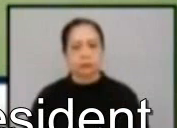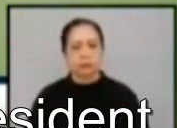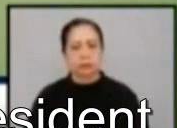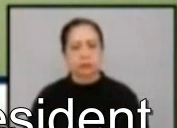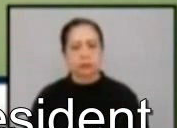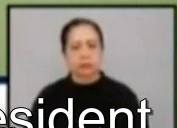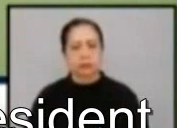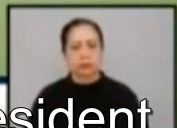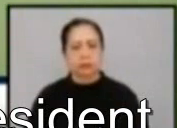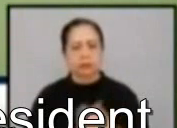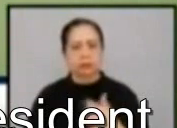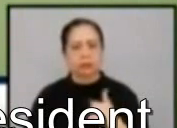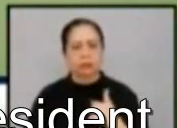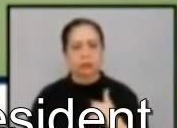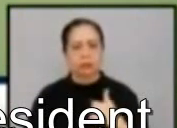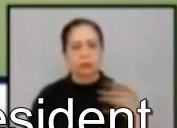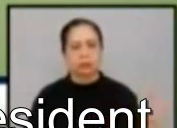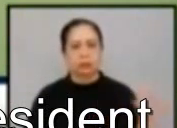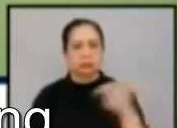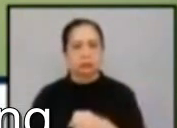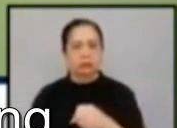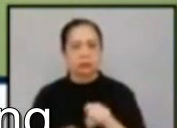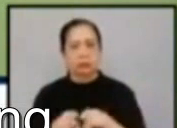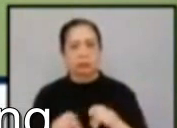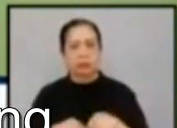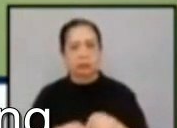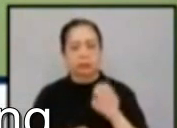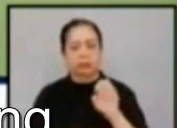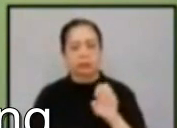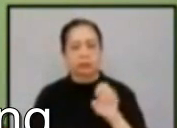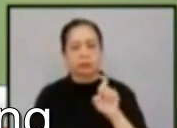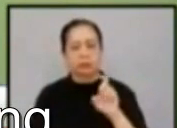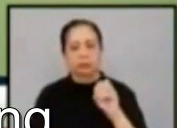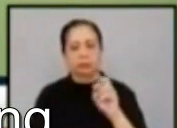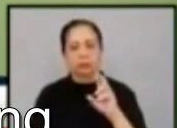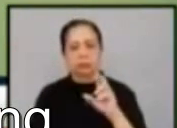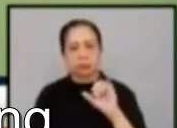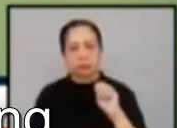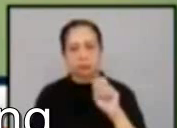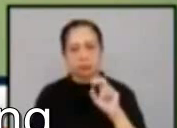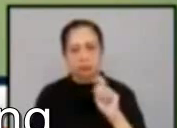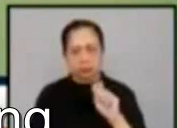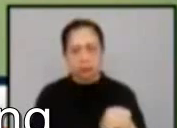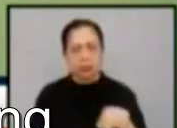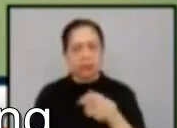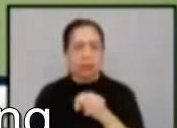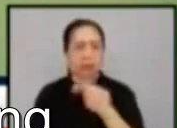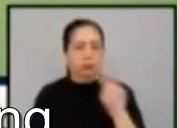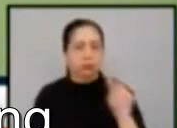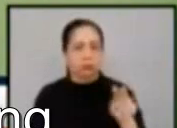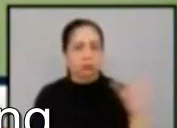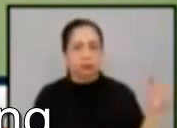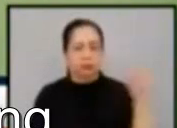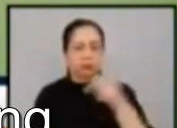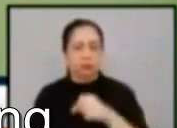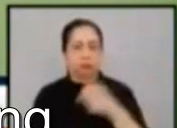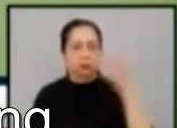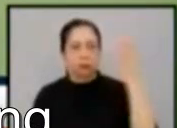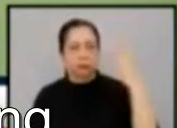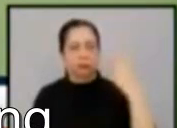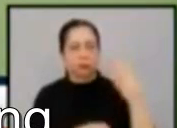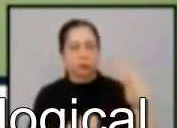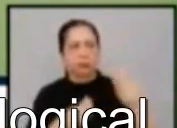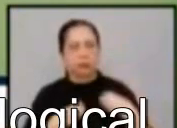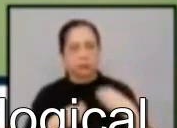Ano naman ako ay na-appoint as the exorcist in the Diocese of the Valiches by His Excellency